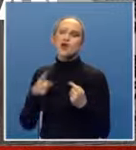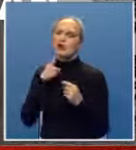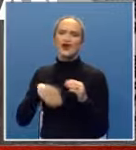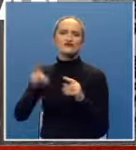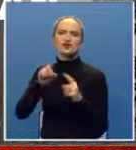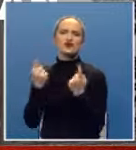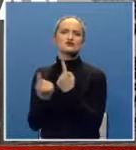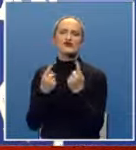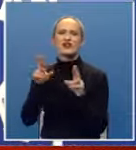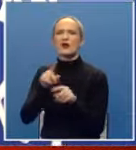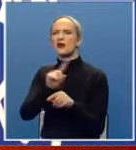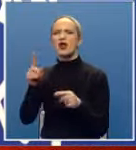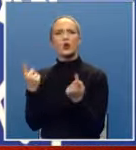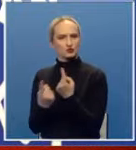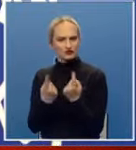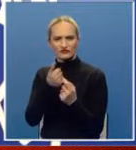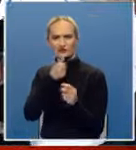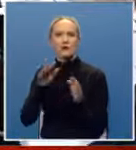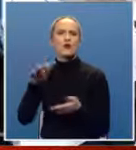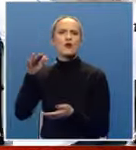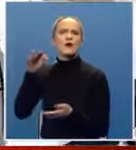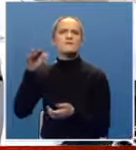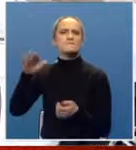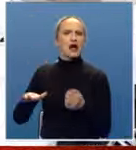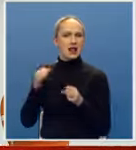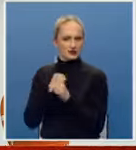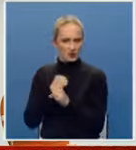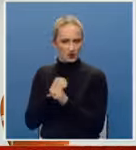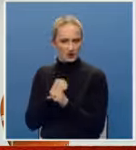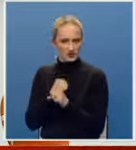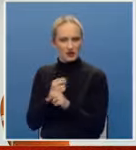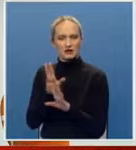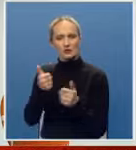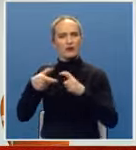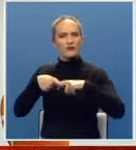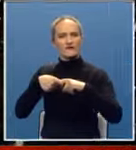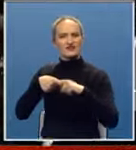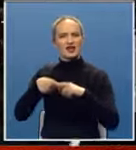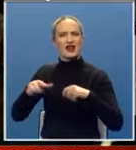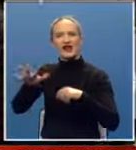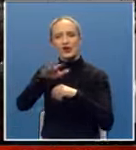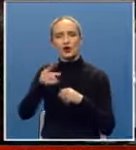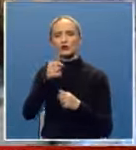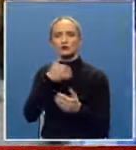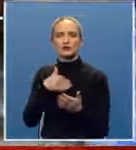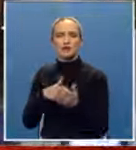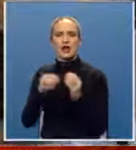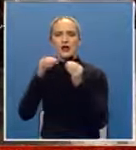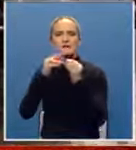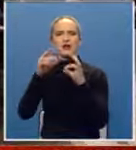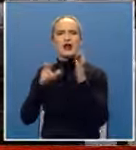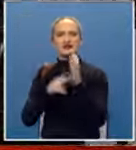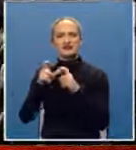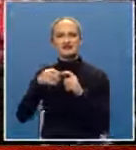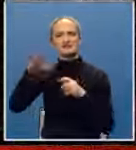uslove, već više neuslove, šta mogu mali da urade, da li je povezivanje u regionu ono što nam treba. Bilans spoljnotrgovinske